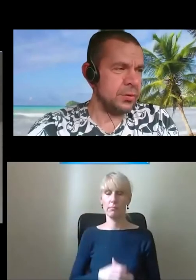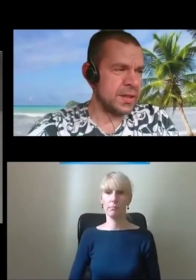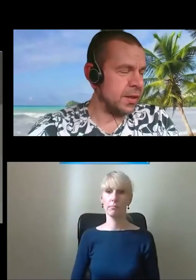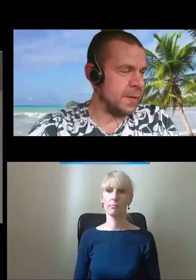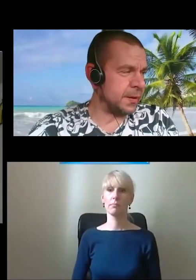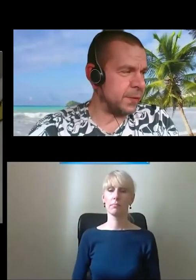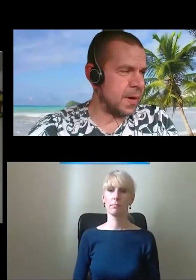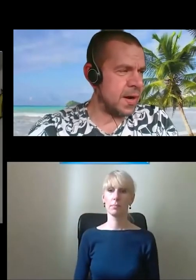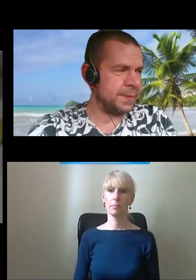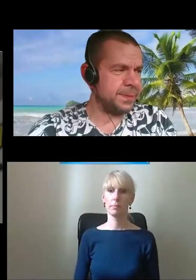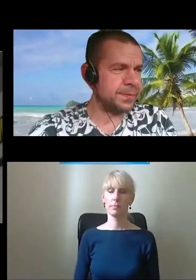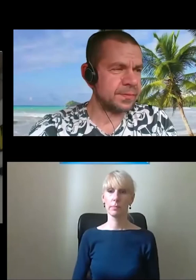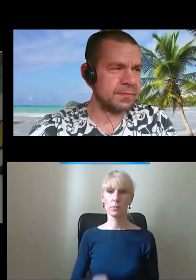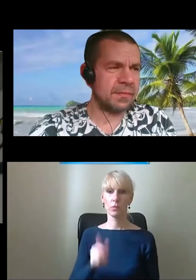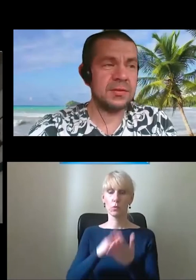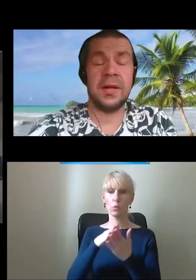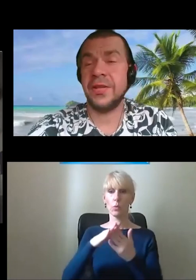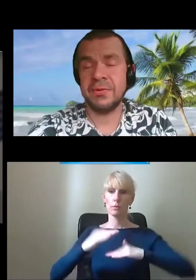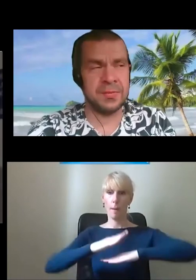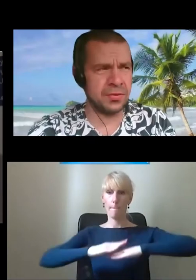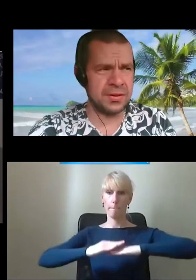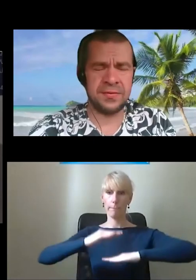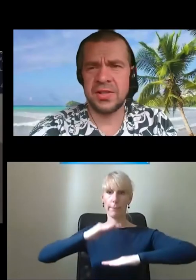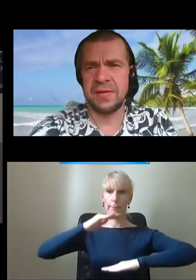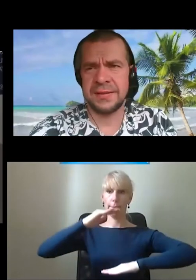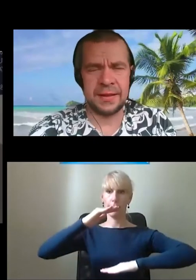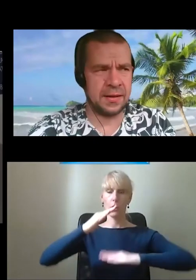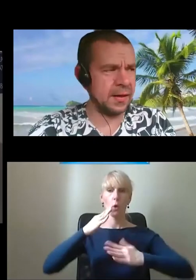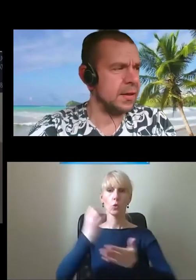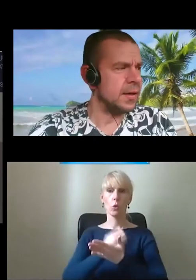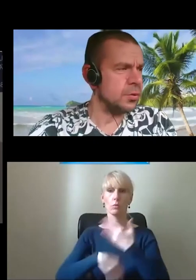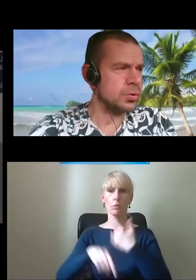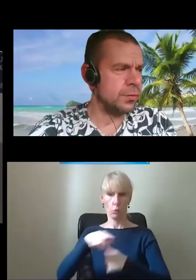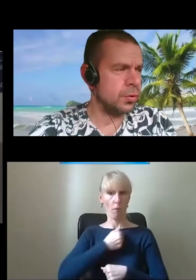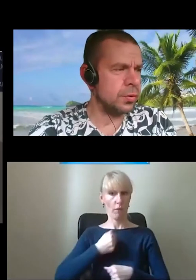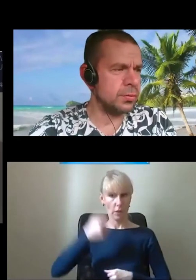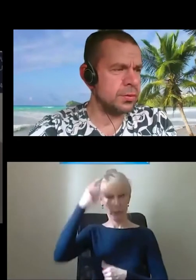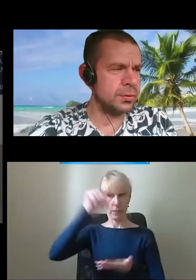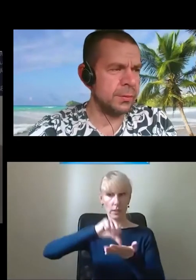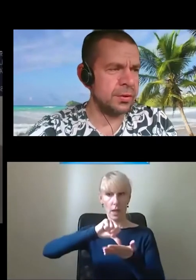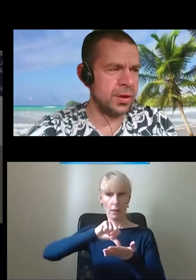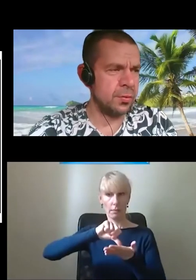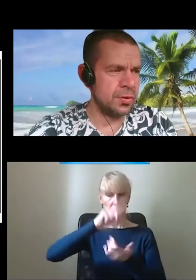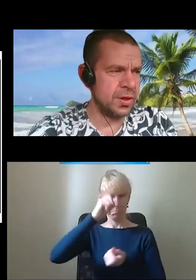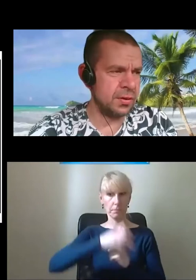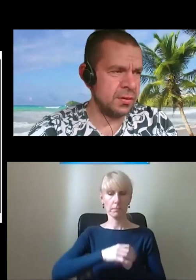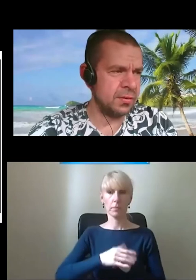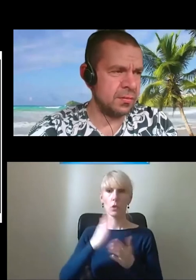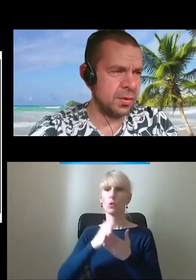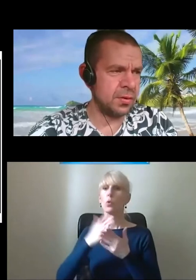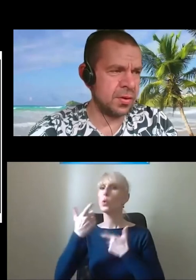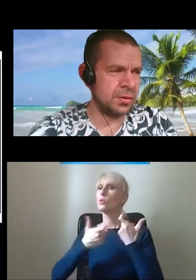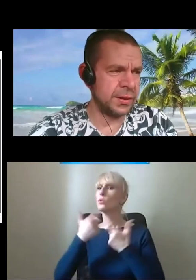I tu jest kolejna platforma, z której chcielibyśmy skorzystać. Warszawa Centralna. Tu znowu, tu znowu zrobię trochę głośniej,